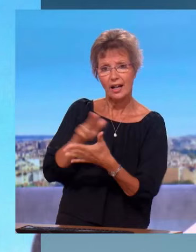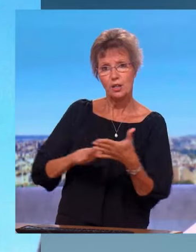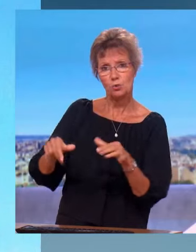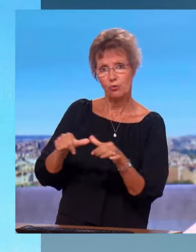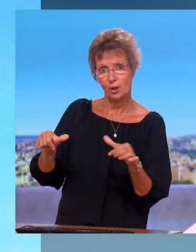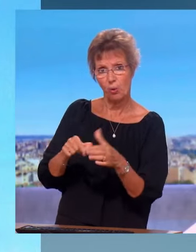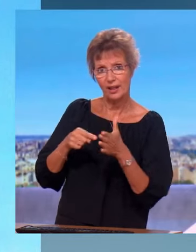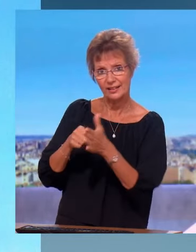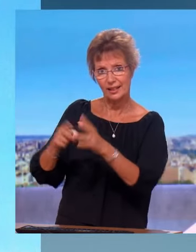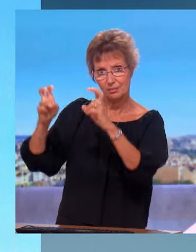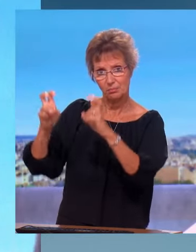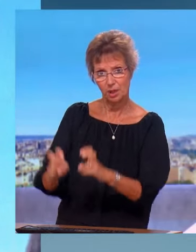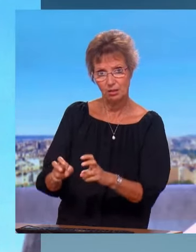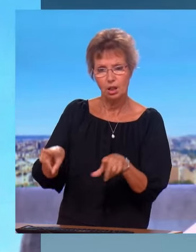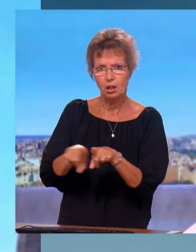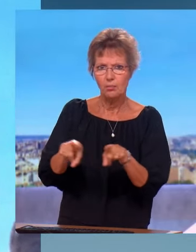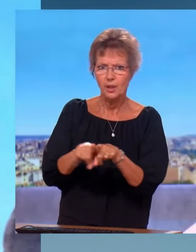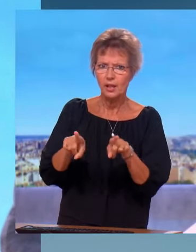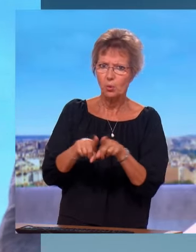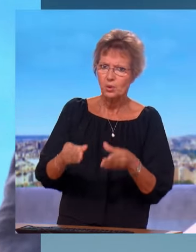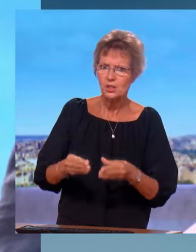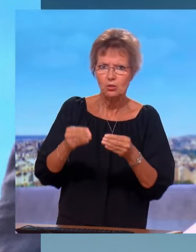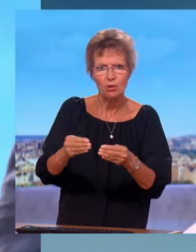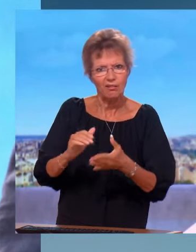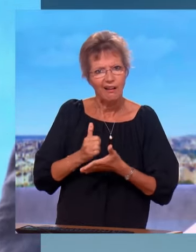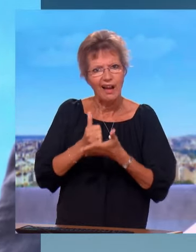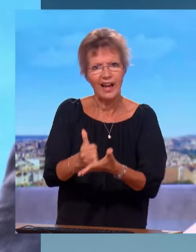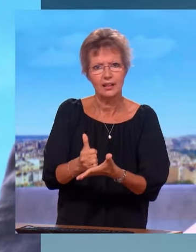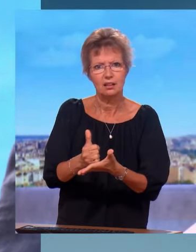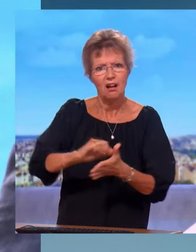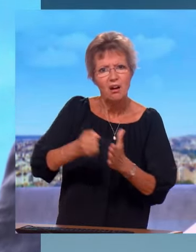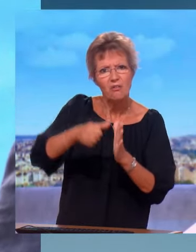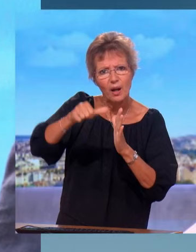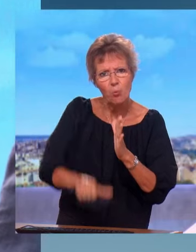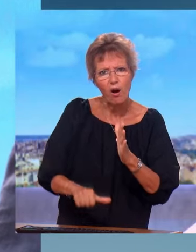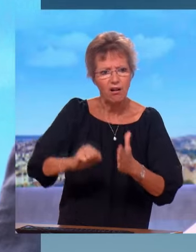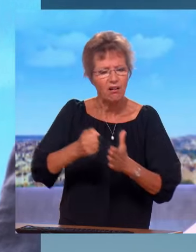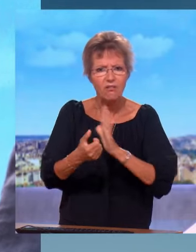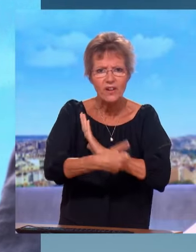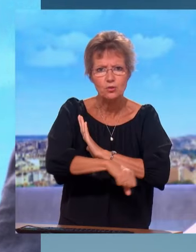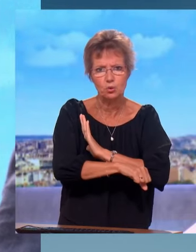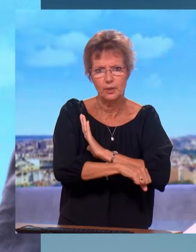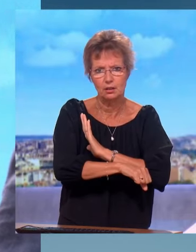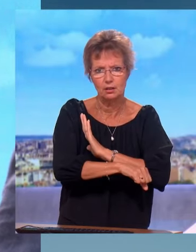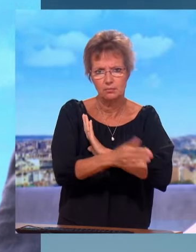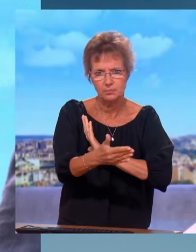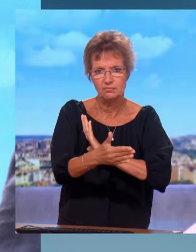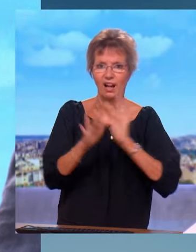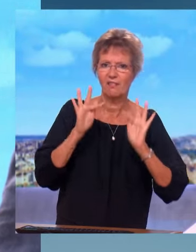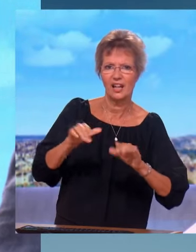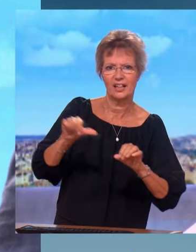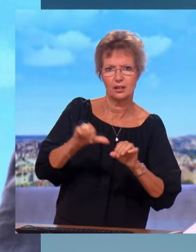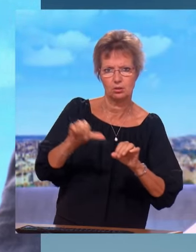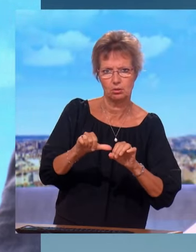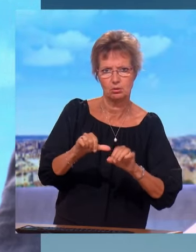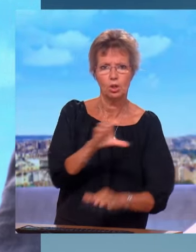mais je mets aussi des moyens pour que les Français puissent faire face à la fin du mois ou à la fin de la semaine quand c'est la question du plein. Vous savez, les 100